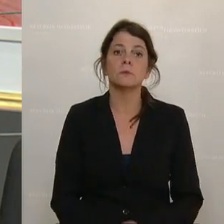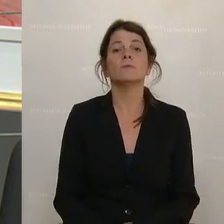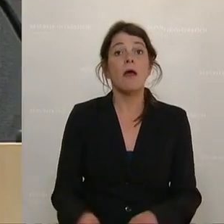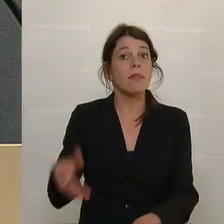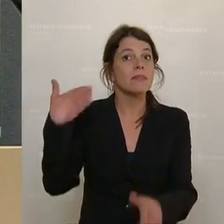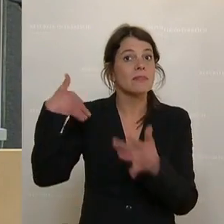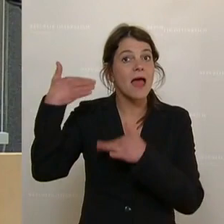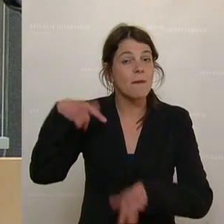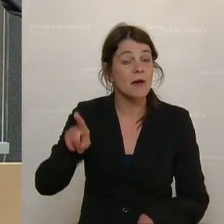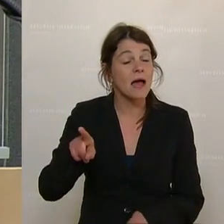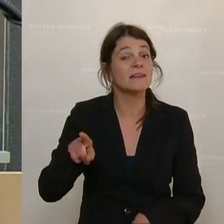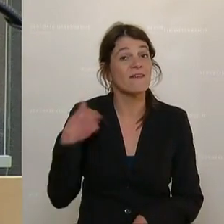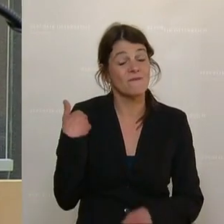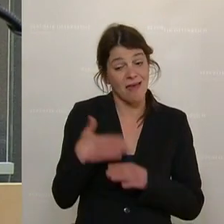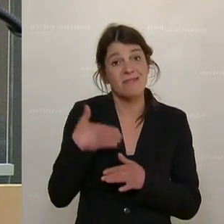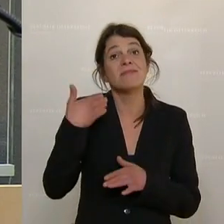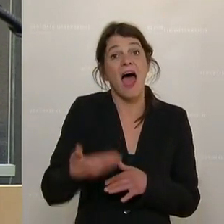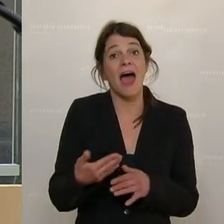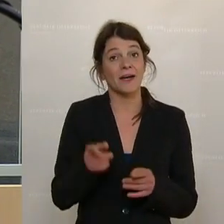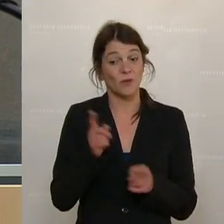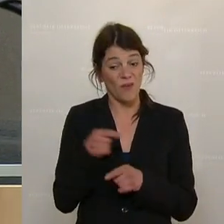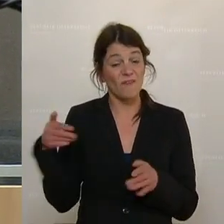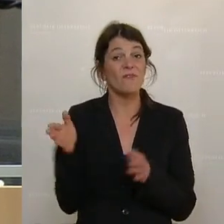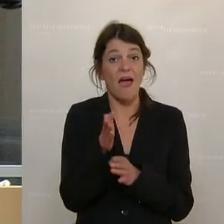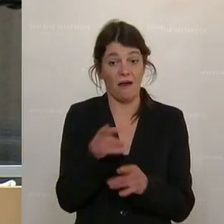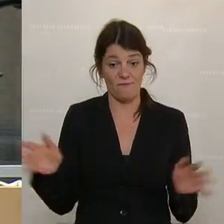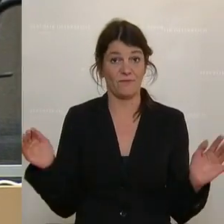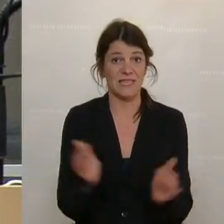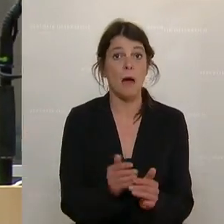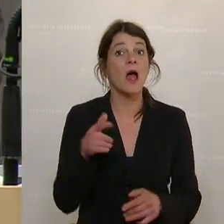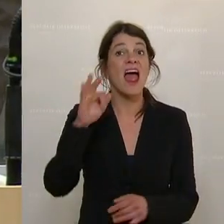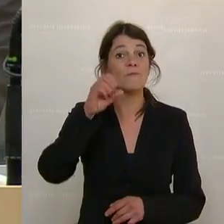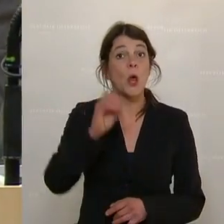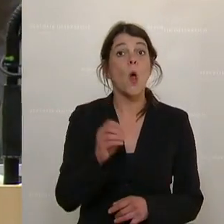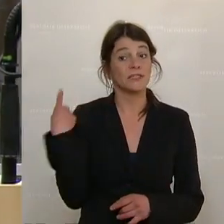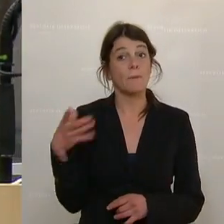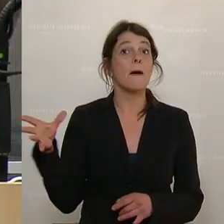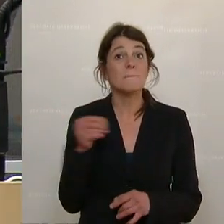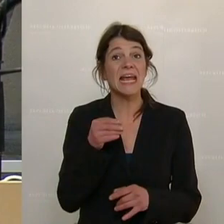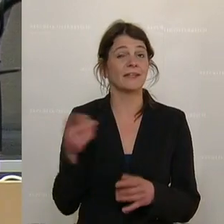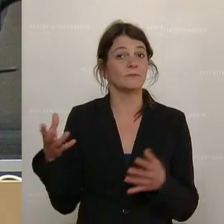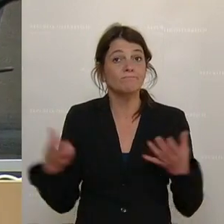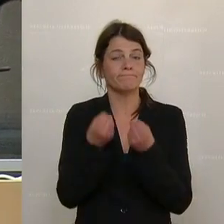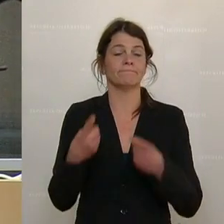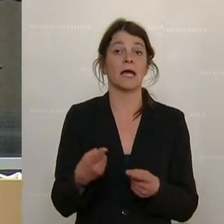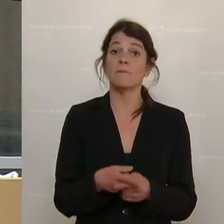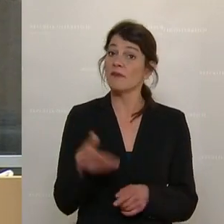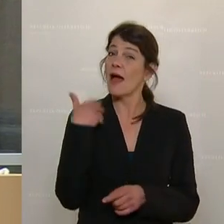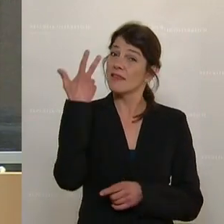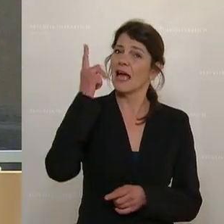Damals gab es dann nach dieser und bei dieser Versammlung, die die FPÖ mitinitiert hat, 3